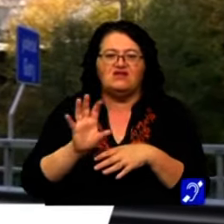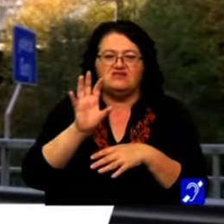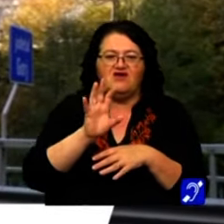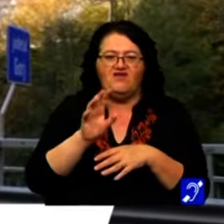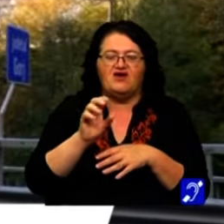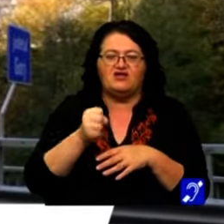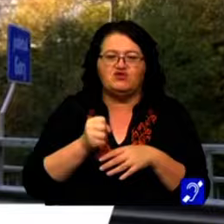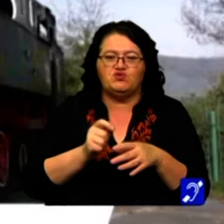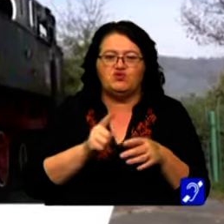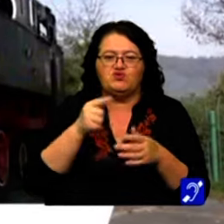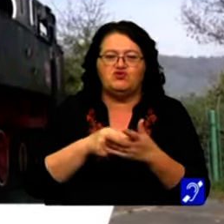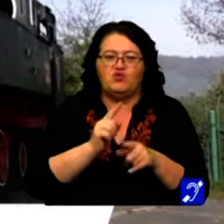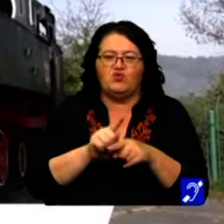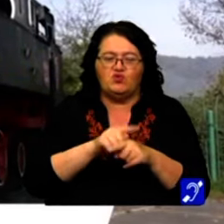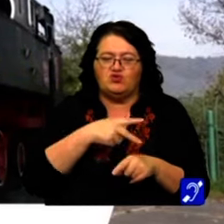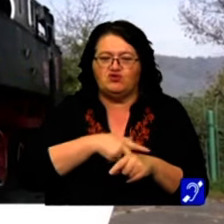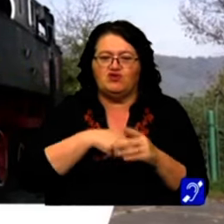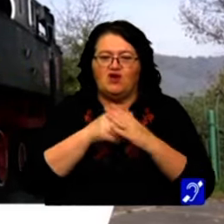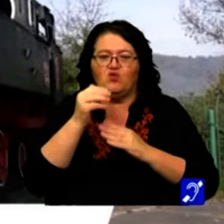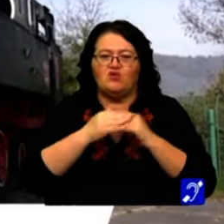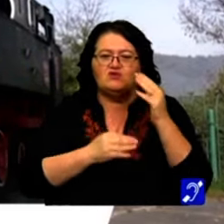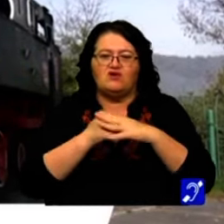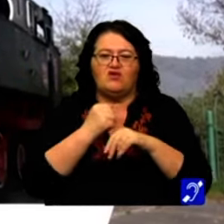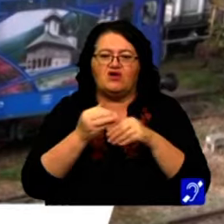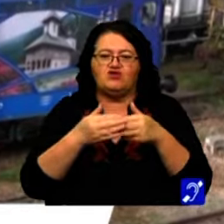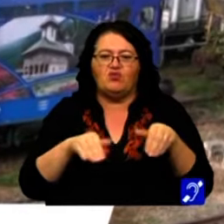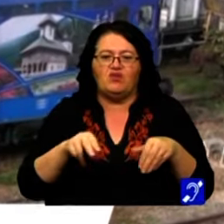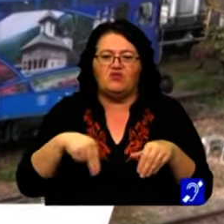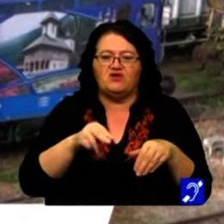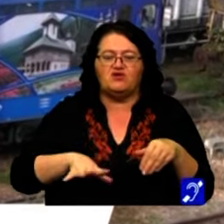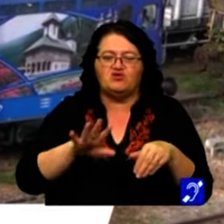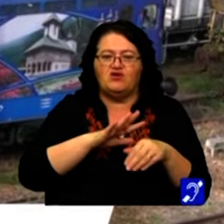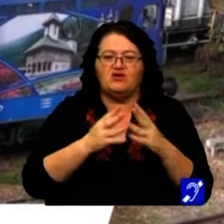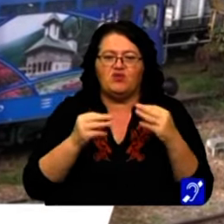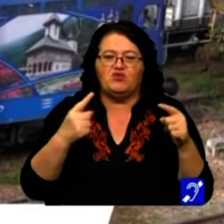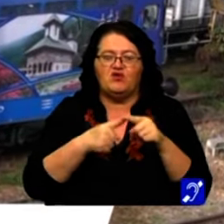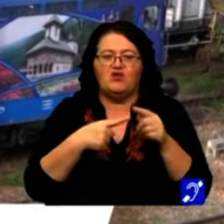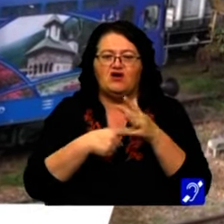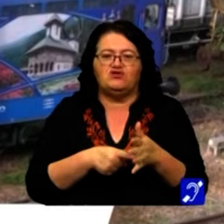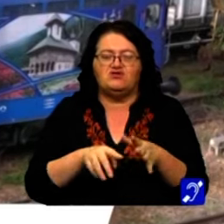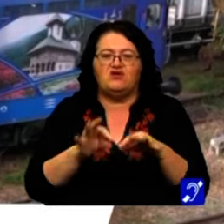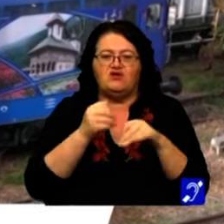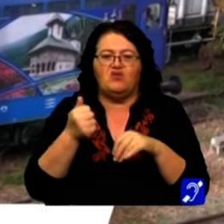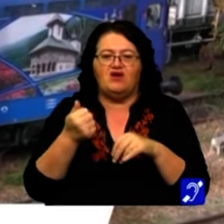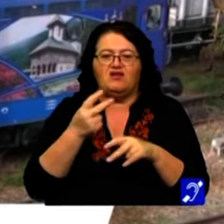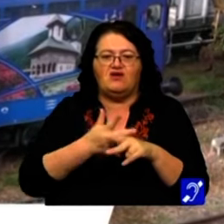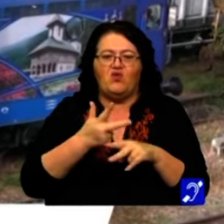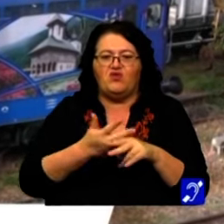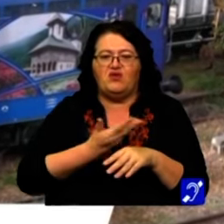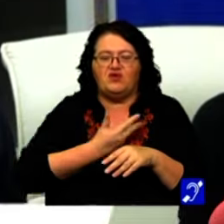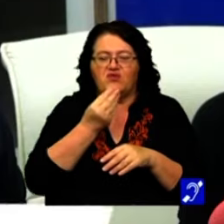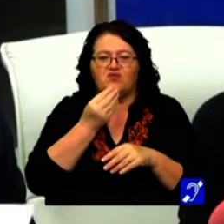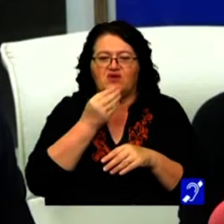ci a avut și o componentă socială. La construcția ei au lucrat șomeri din Valea Jiului, iar de multe ori aceștia s-au ales doar cu trei mese pe zi.